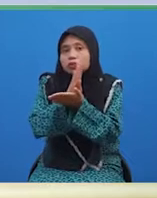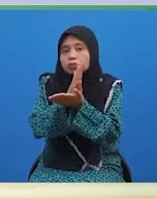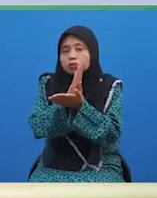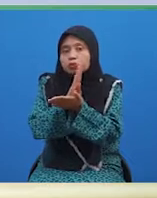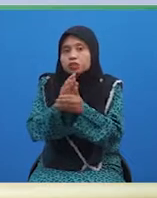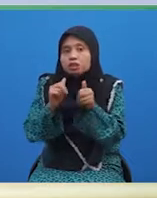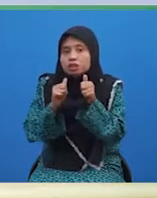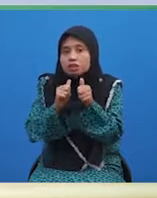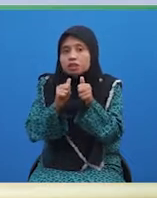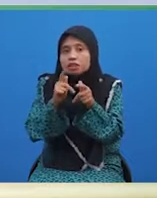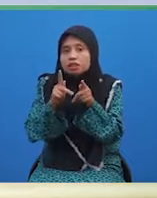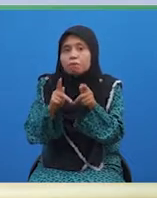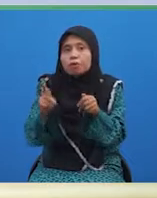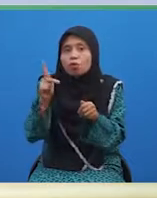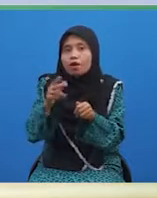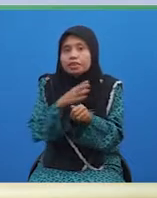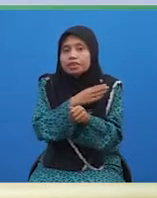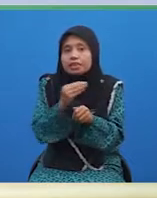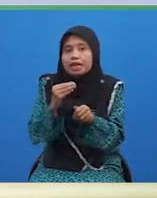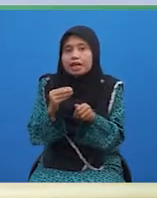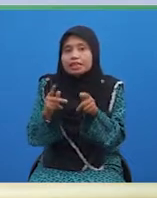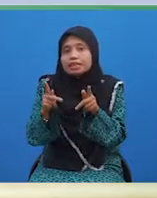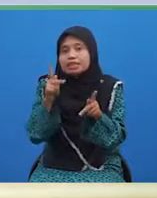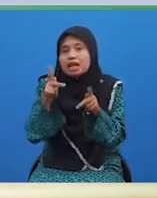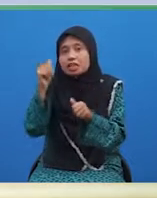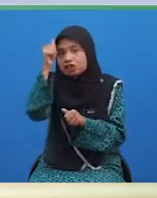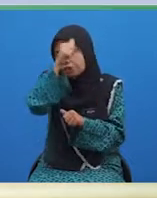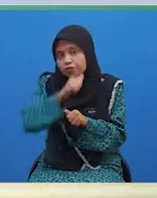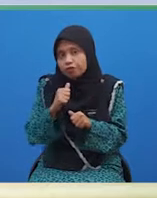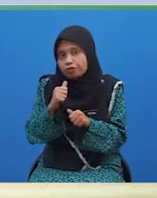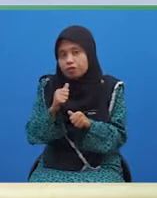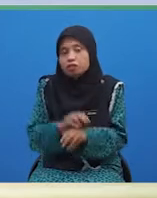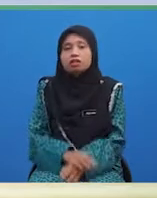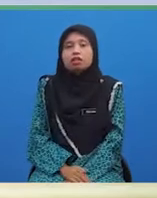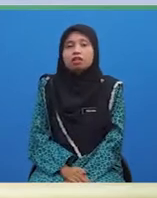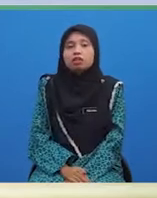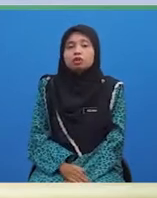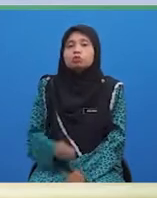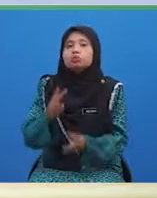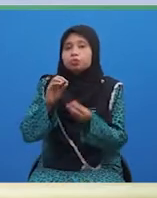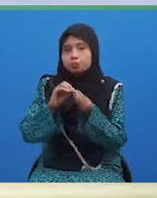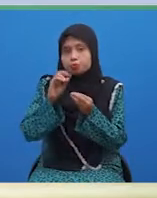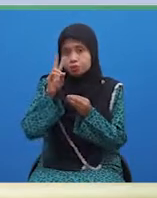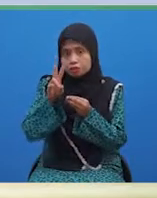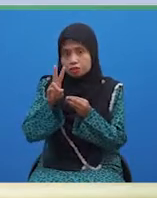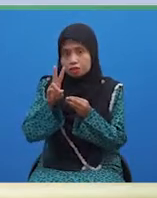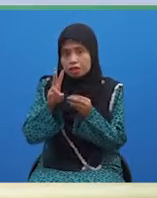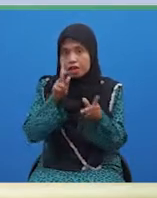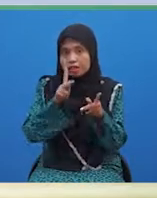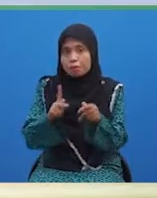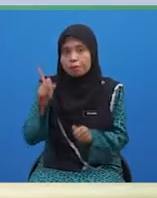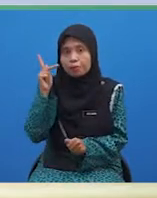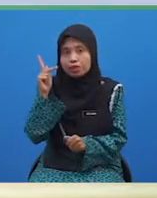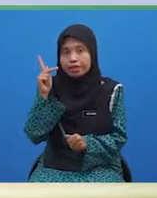diikuti kata penguat dan diikuti kata adjektif. Dua, kata